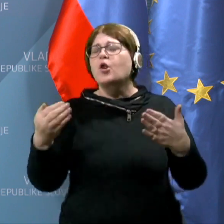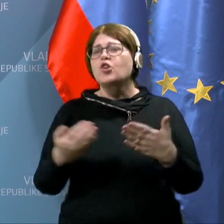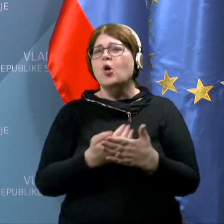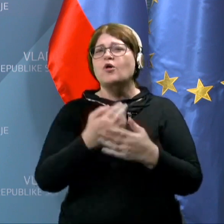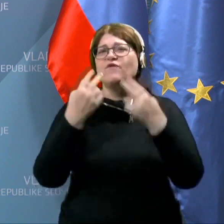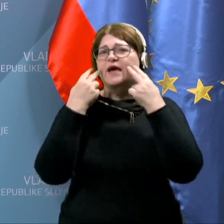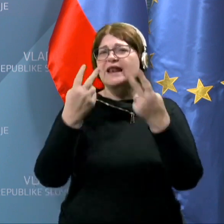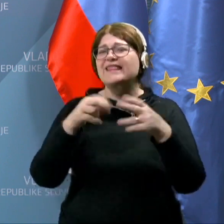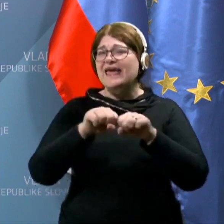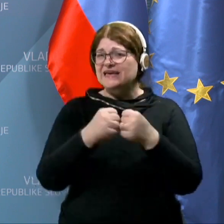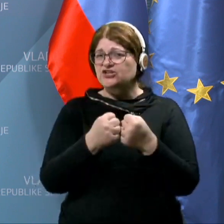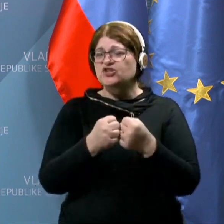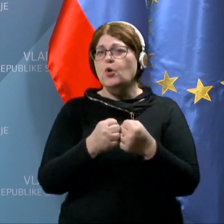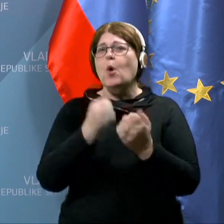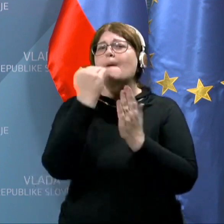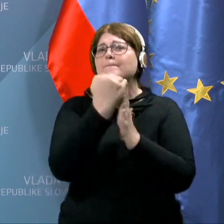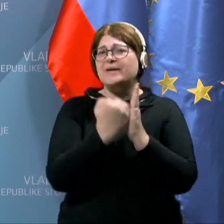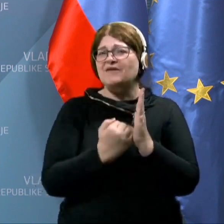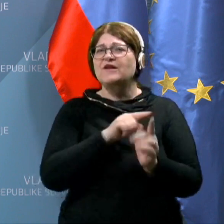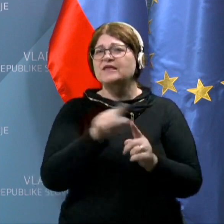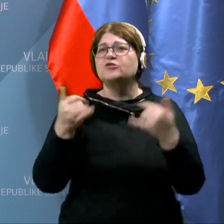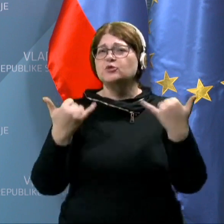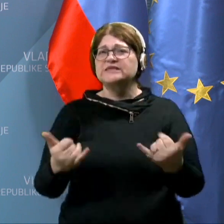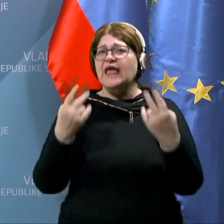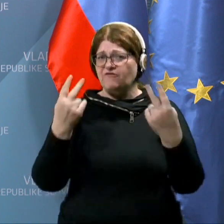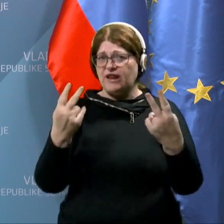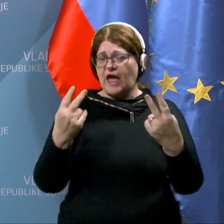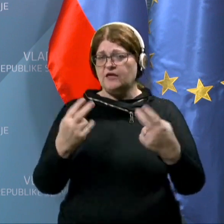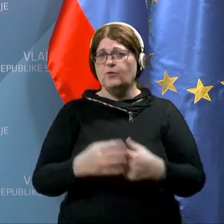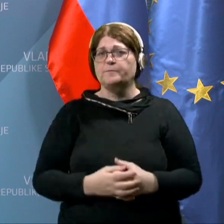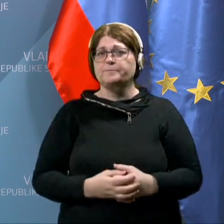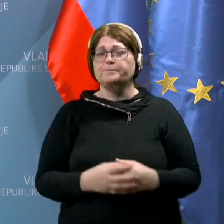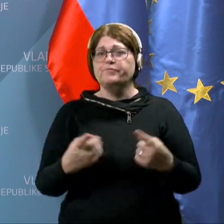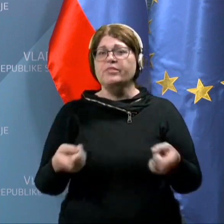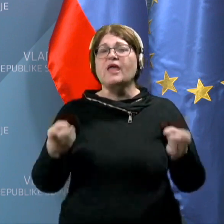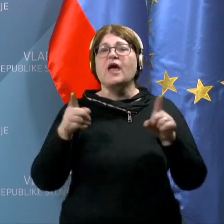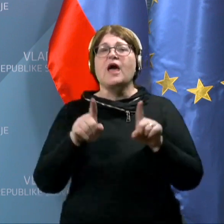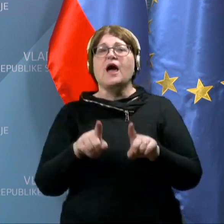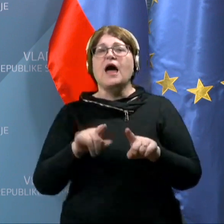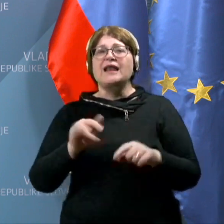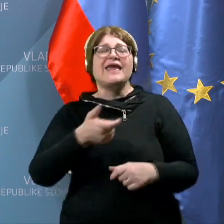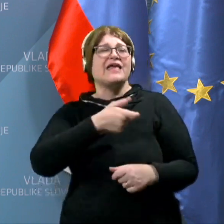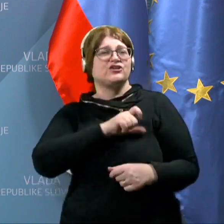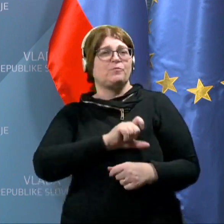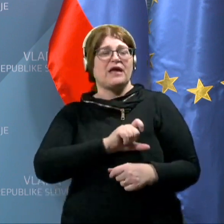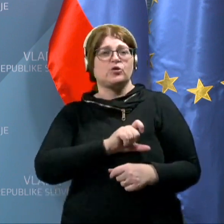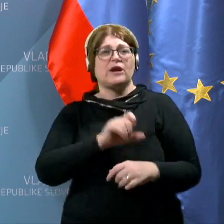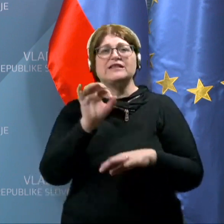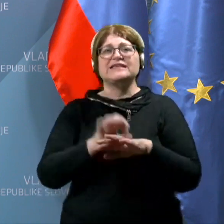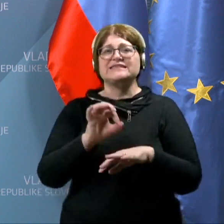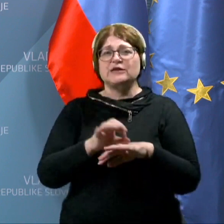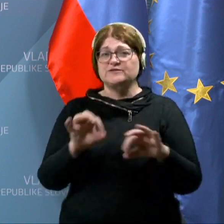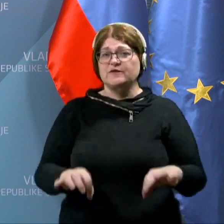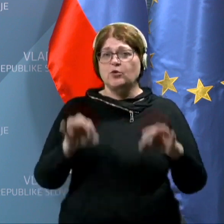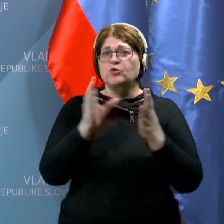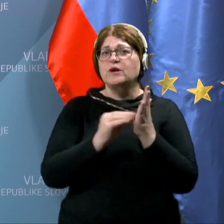glede kršitev, pravil, ki pa do zdaj veljajo? Ali je inšpektorat zdravstveni